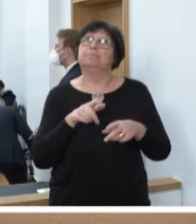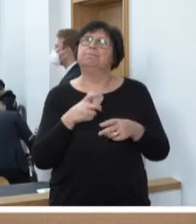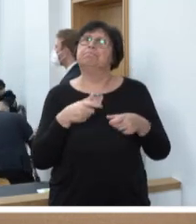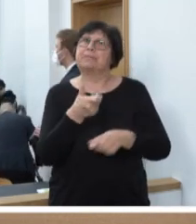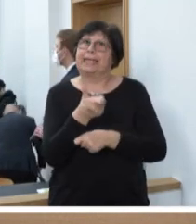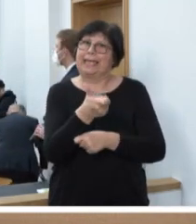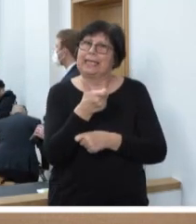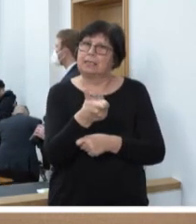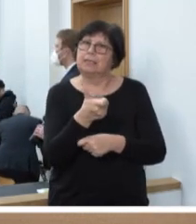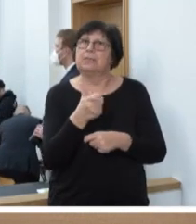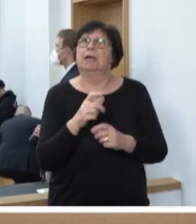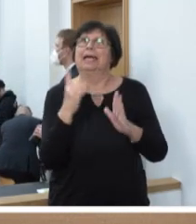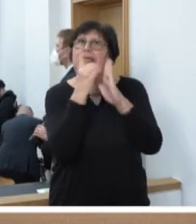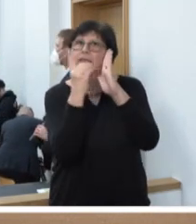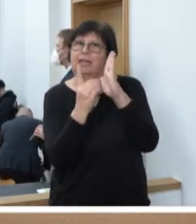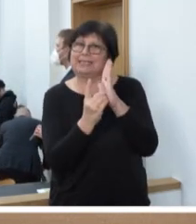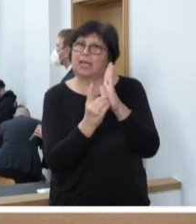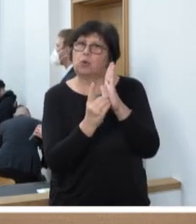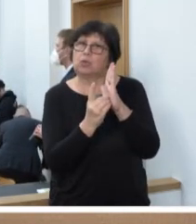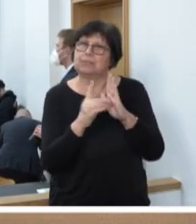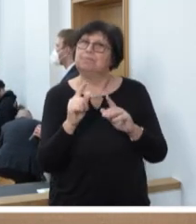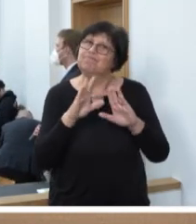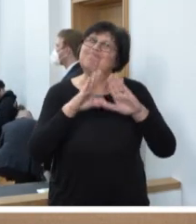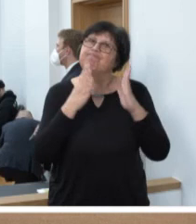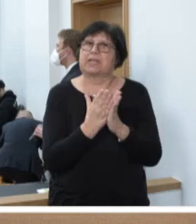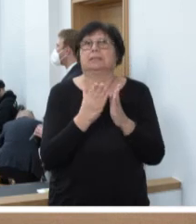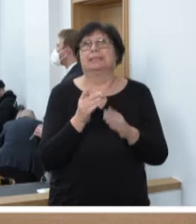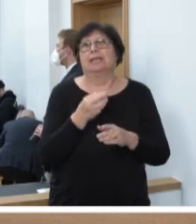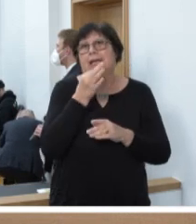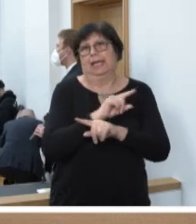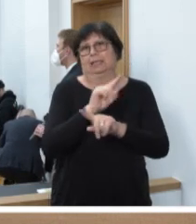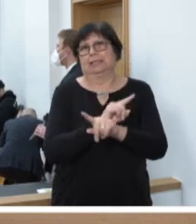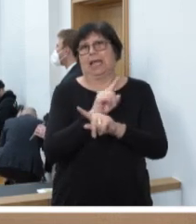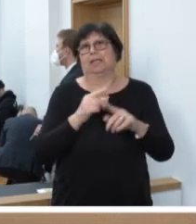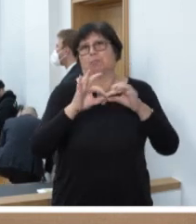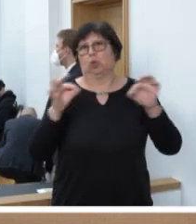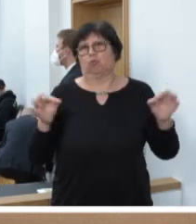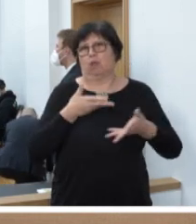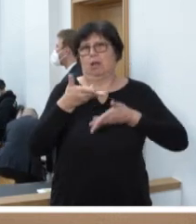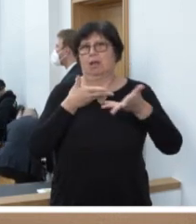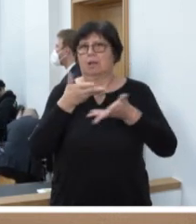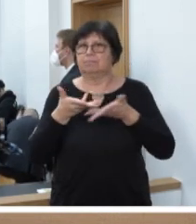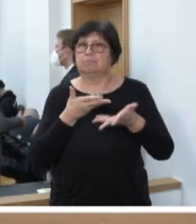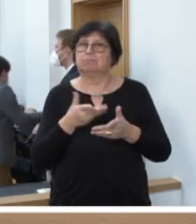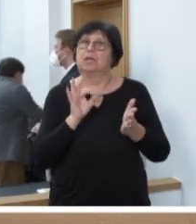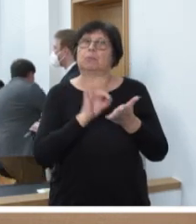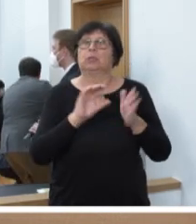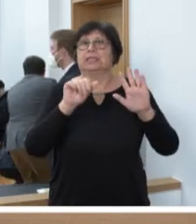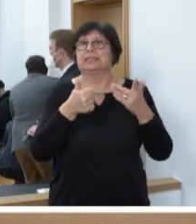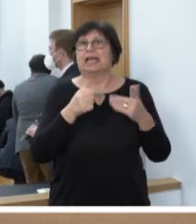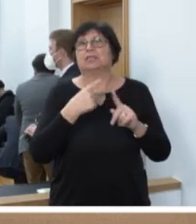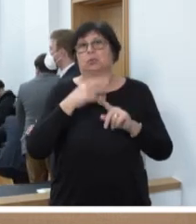-Kommission Digitalisierung, in jeweils einem ganzen Redezeitmodul beraten. Die Tagesordnungspunkte 6 und 12